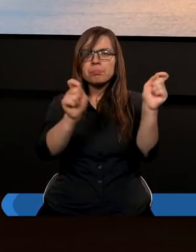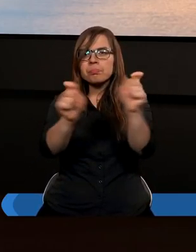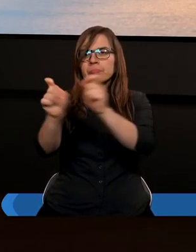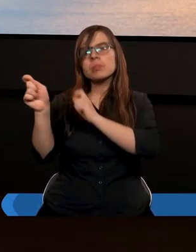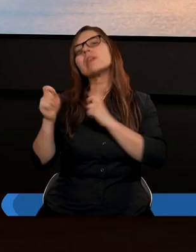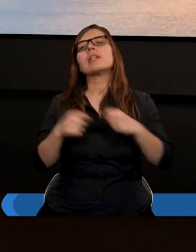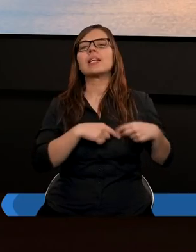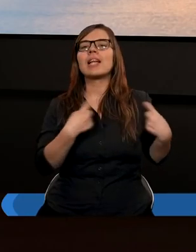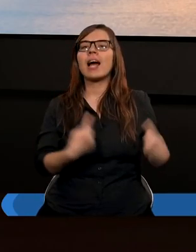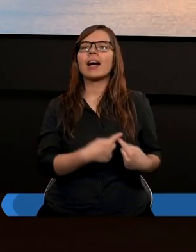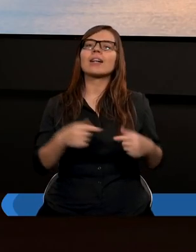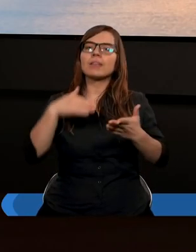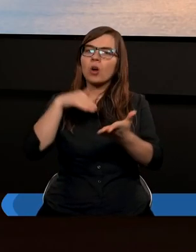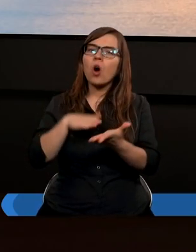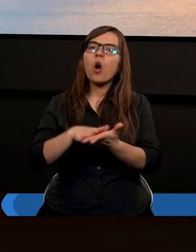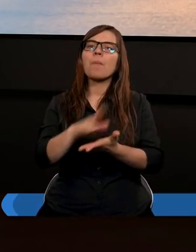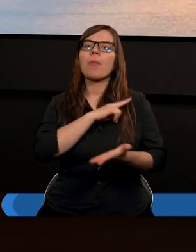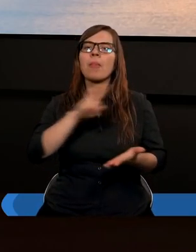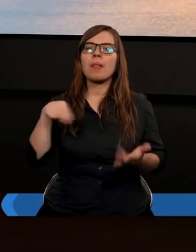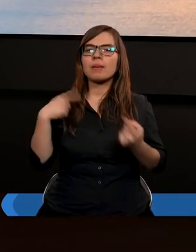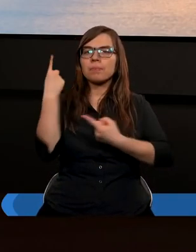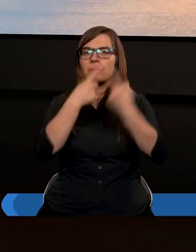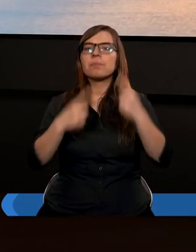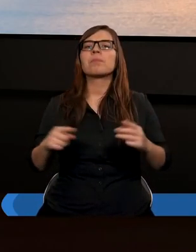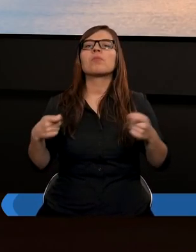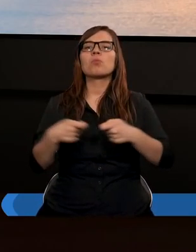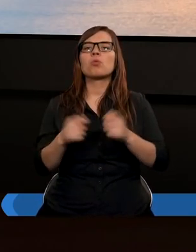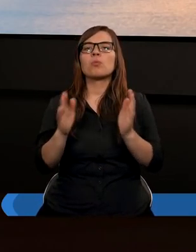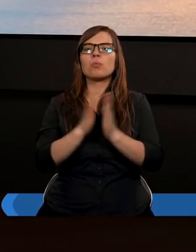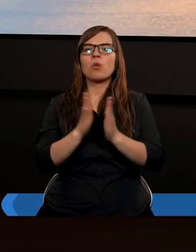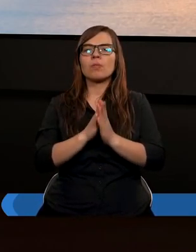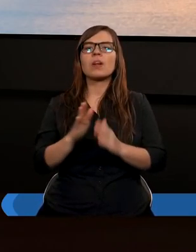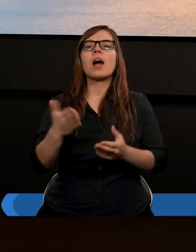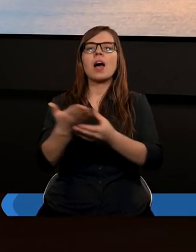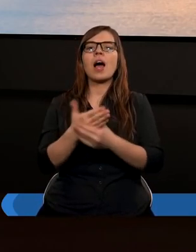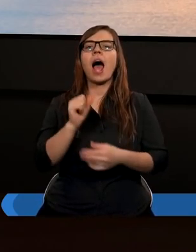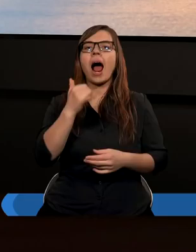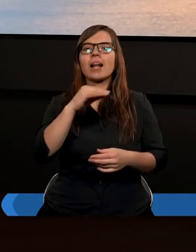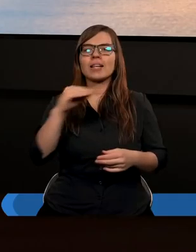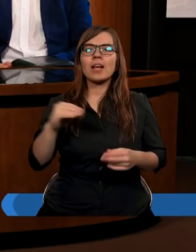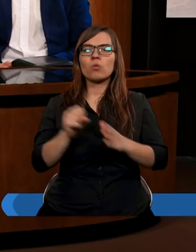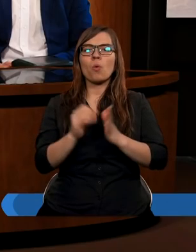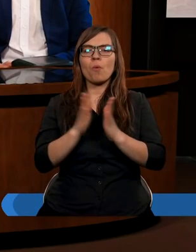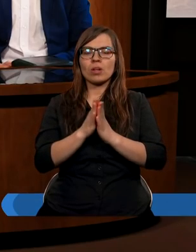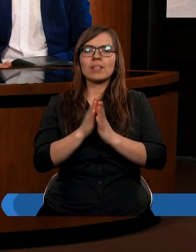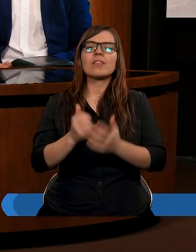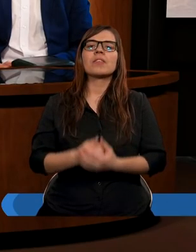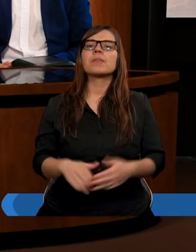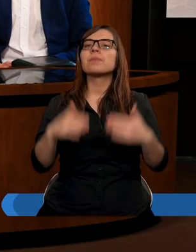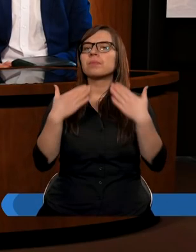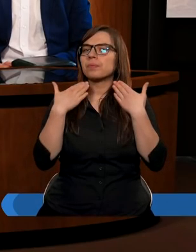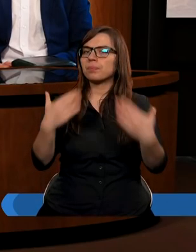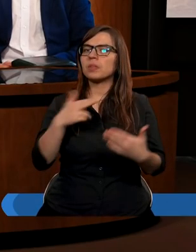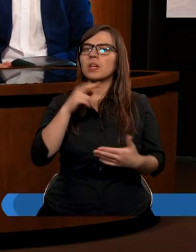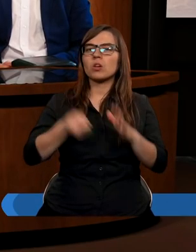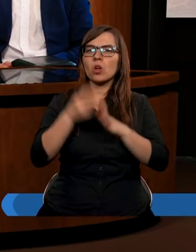serca. Dlatego rozpoczniemy nasze rozważanie wspólną modlitwą. Zapraszam Aniu do modlitwy. I że nasz,